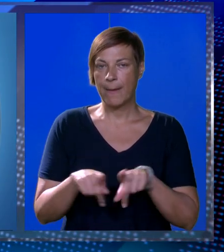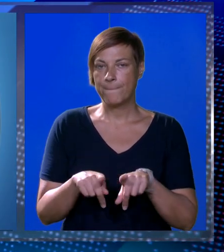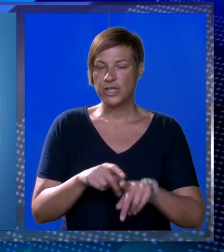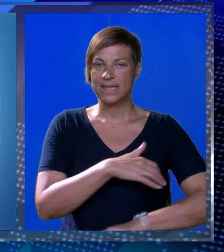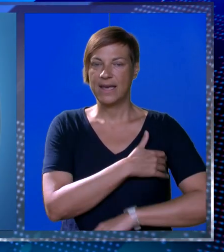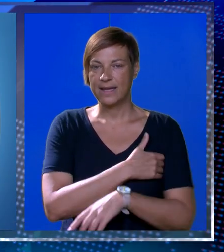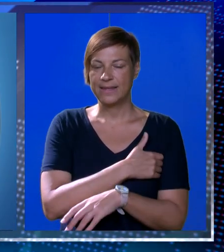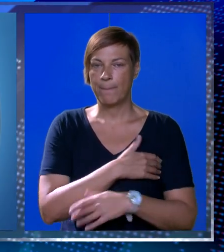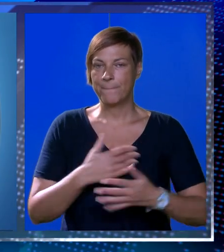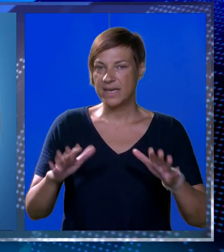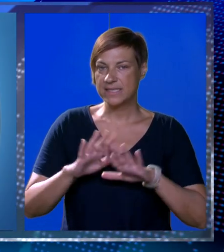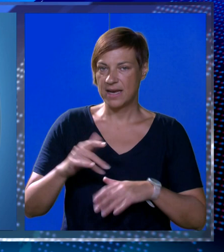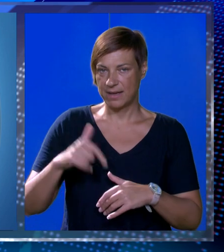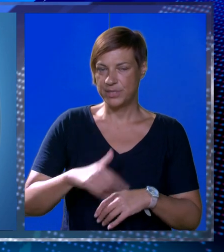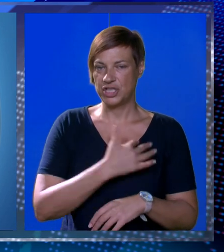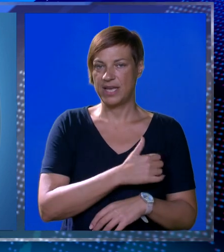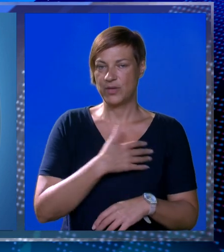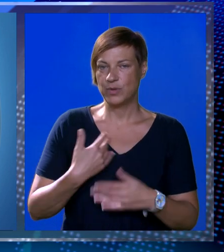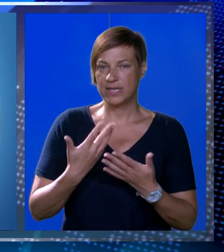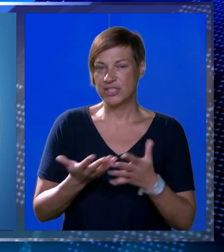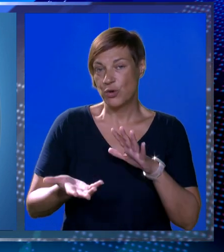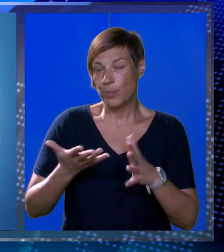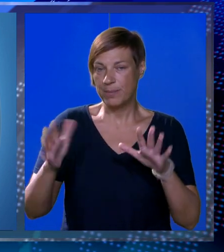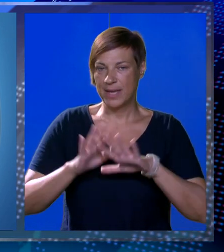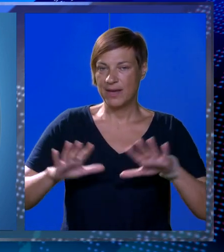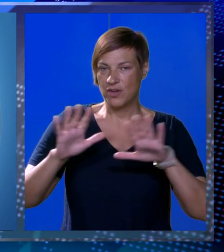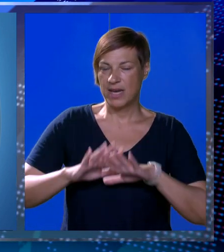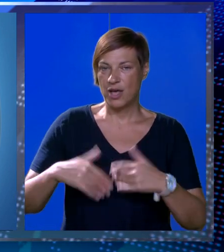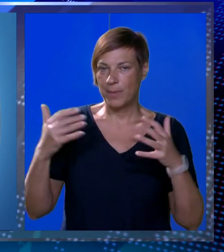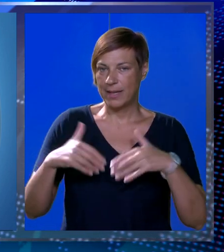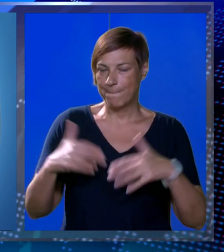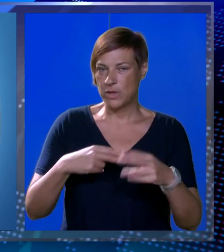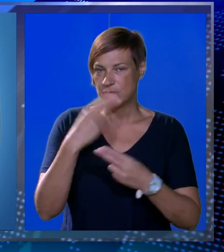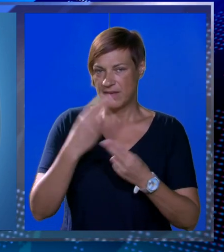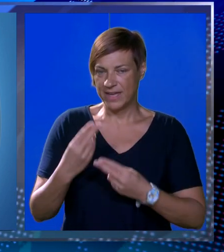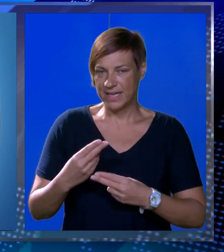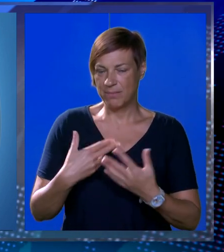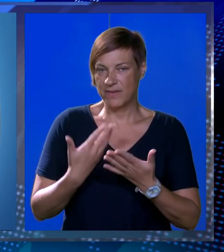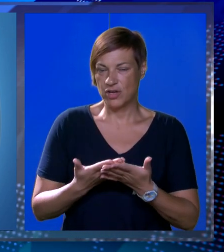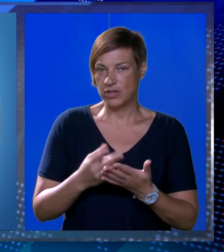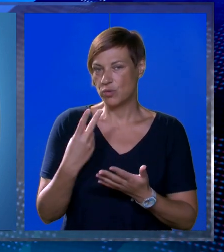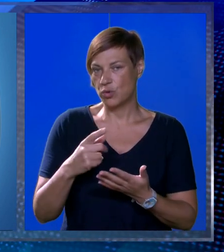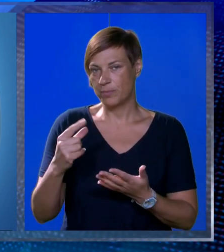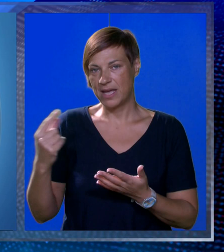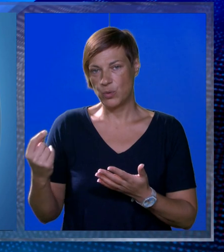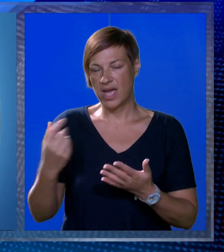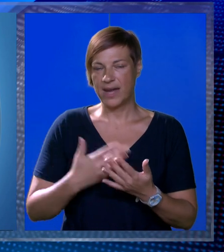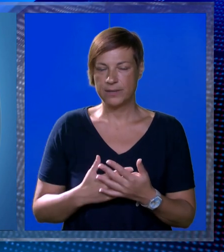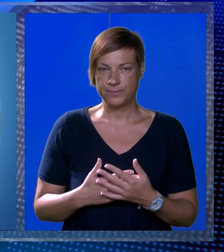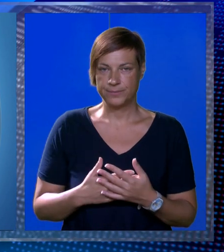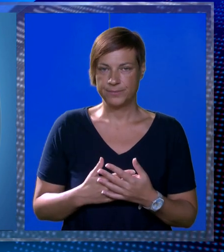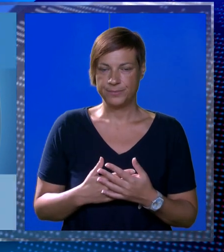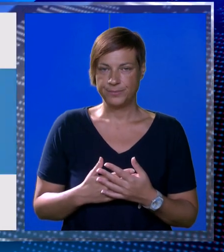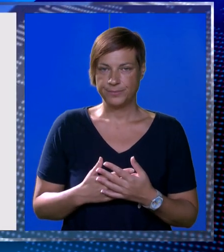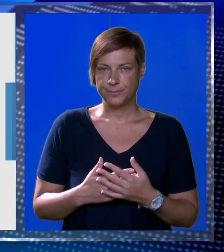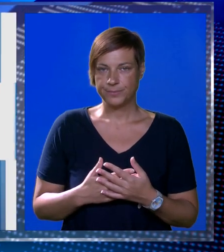podjednaka temperatura zraka bit će na jugu Hrvatske gdje će uz promjenjivo naoblaku biti pljuskova i grmljavina osobito u drugom dijelu dana